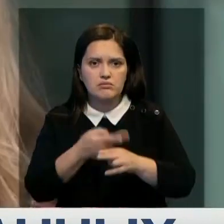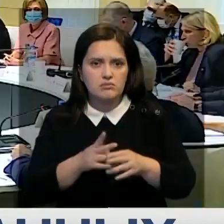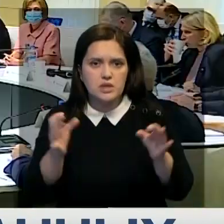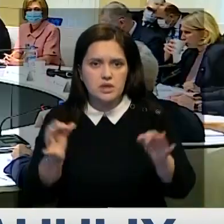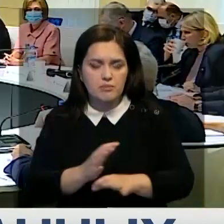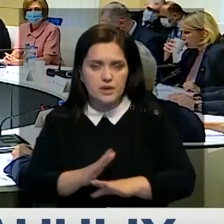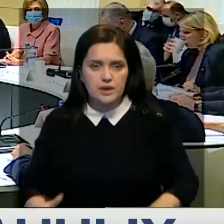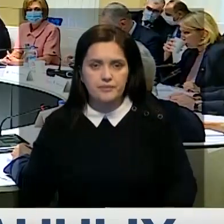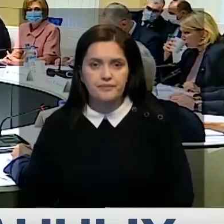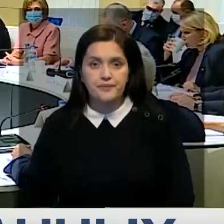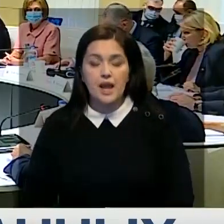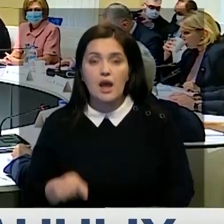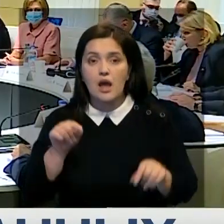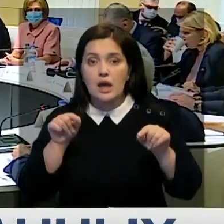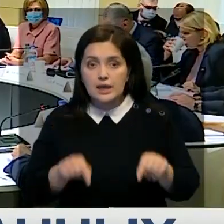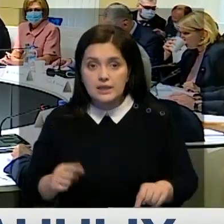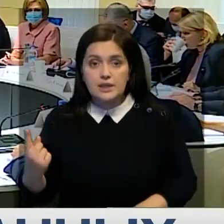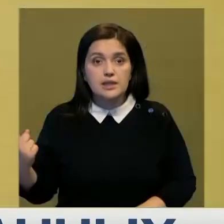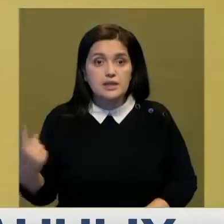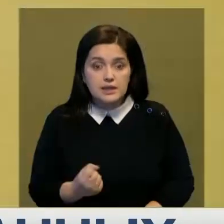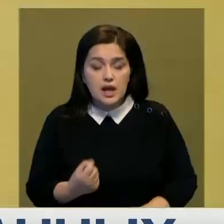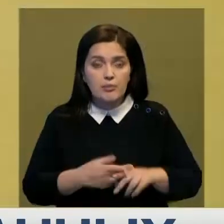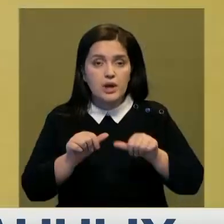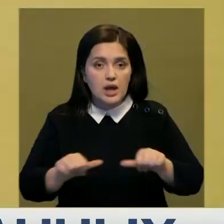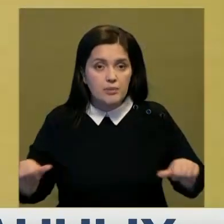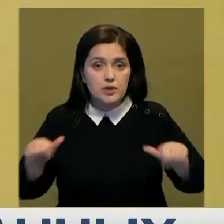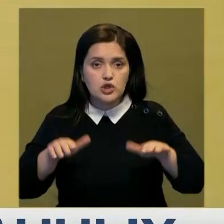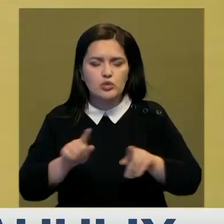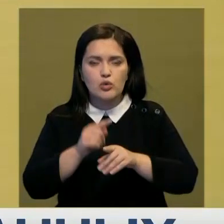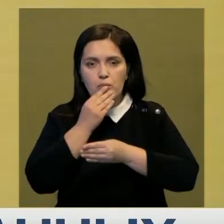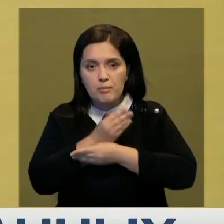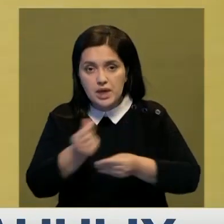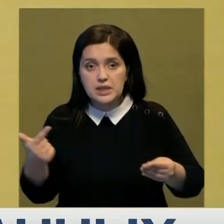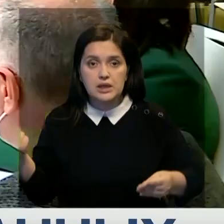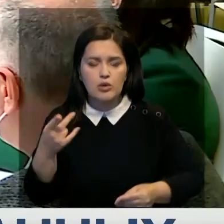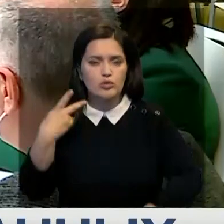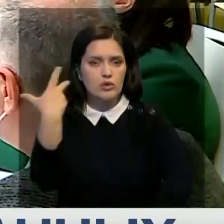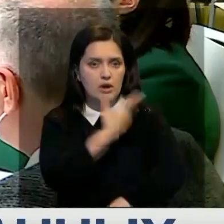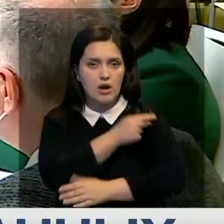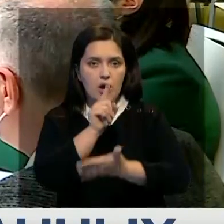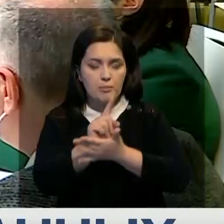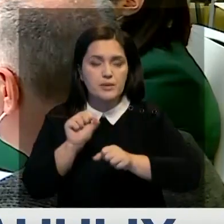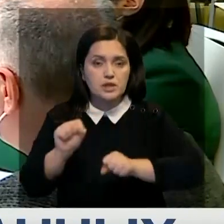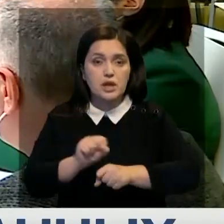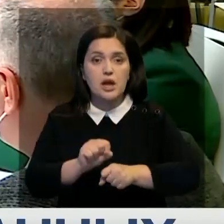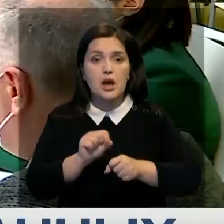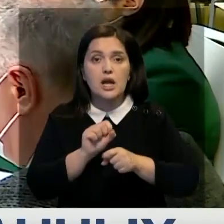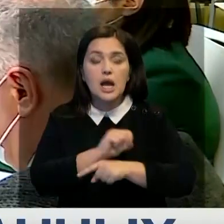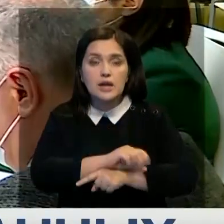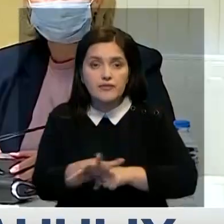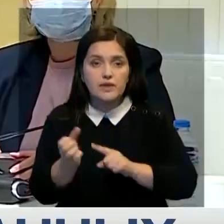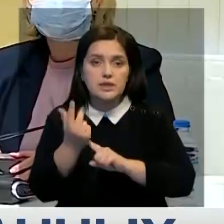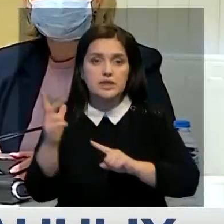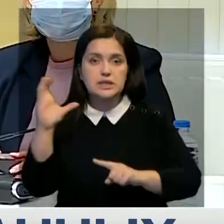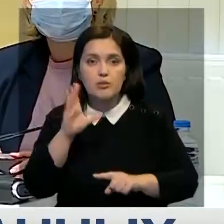правильно. На этой неделе Межведомственный совет решил тоже мотивировать граждан прививаться против коронавируса. 13 сентября в стране